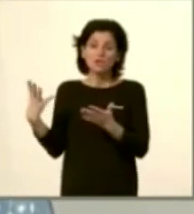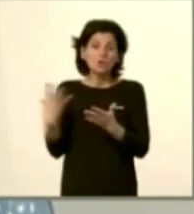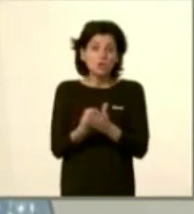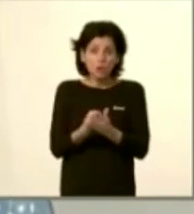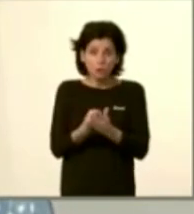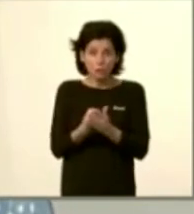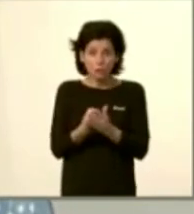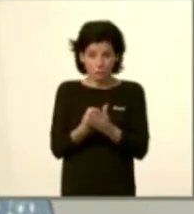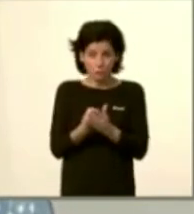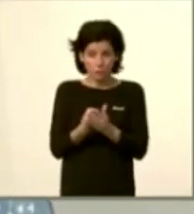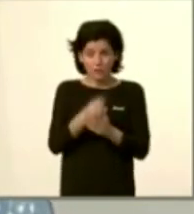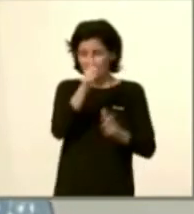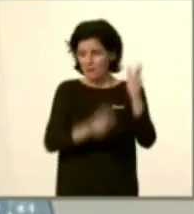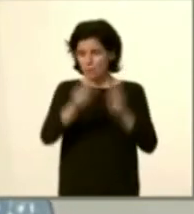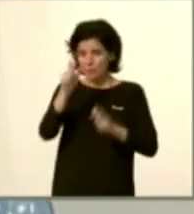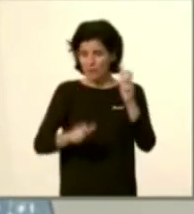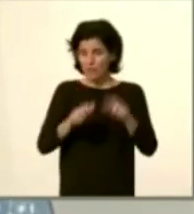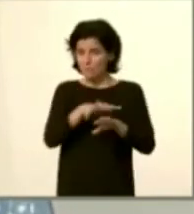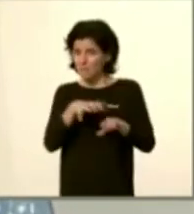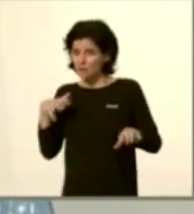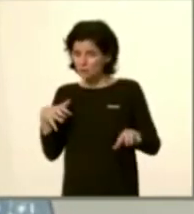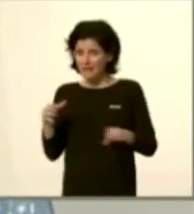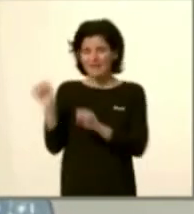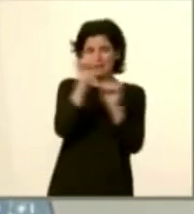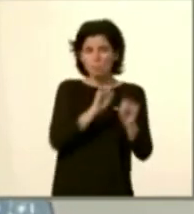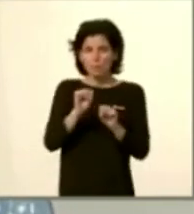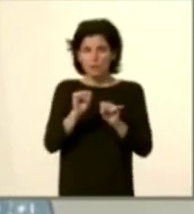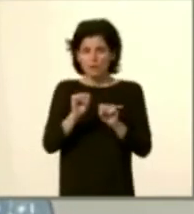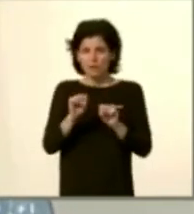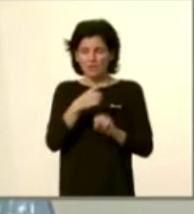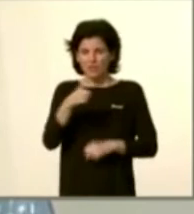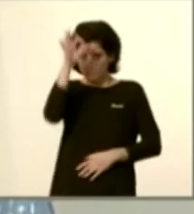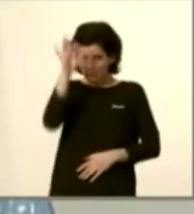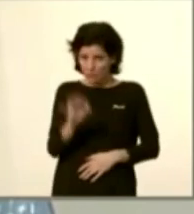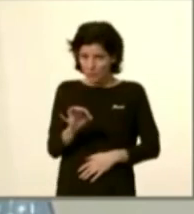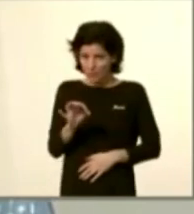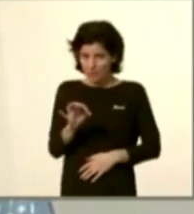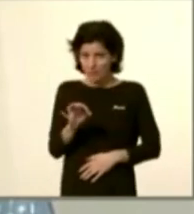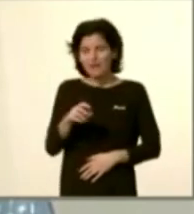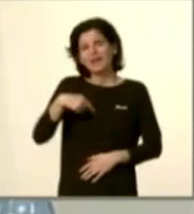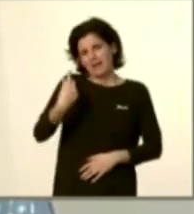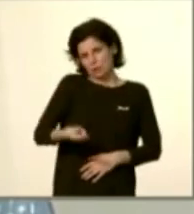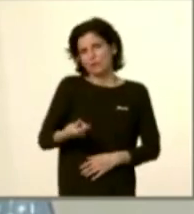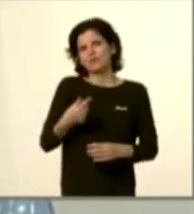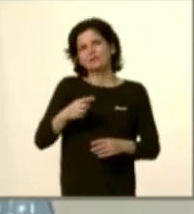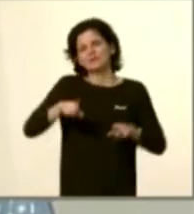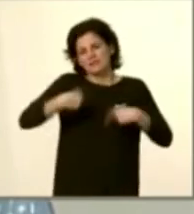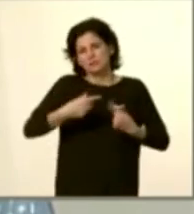I això ocorrerà quan la major part de la població estigui ja vacunada.